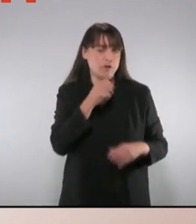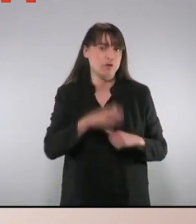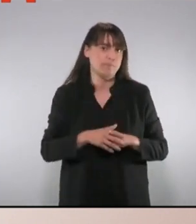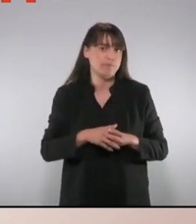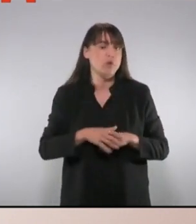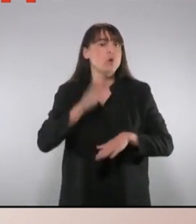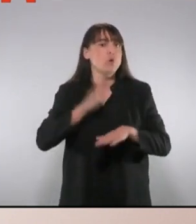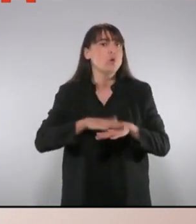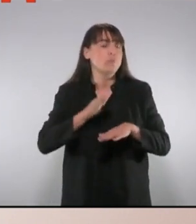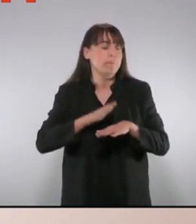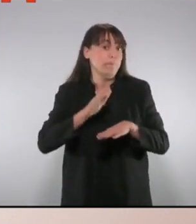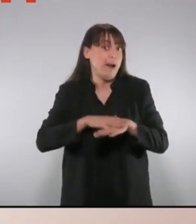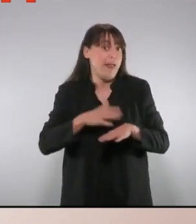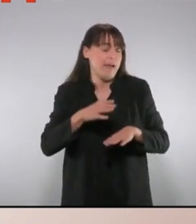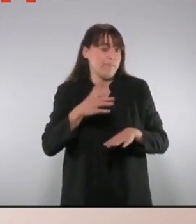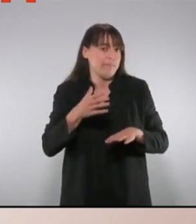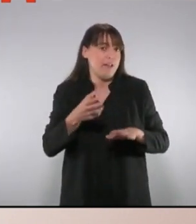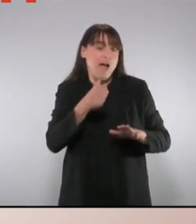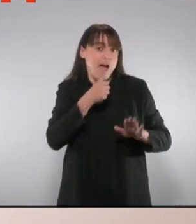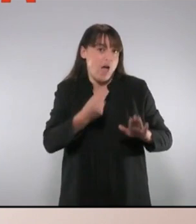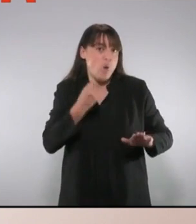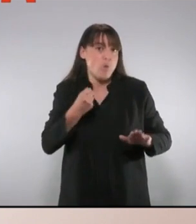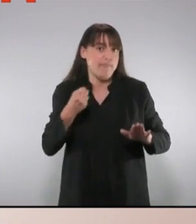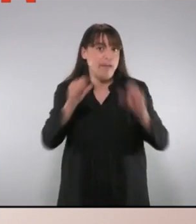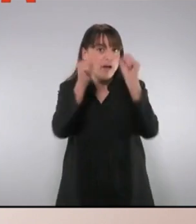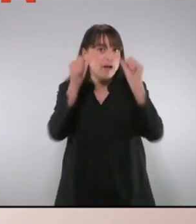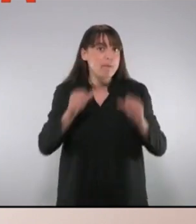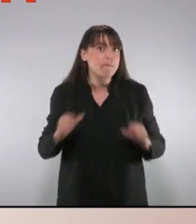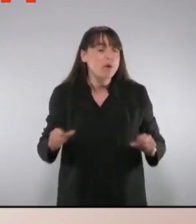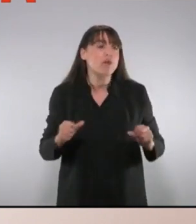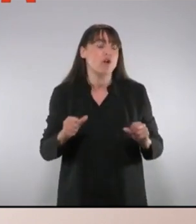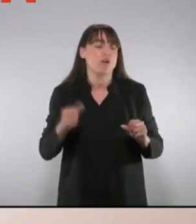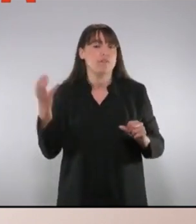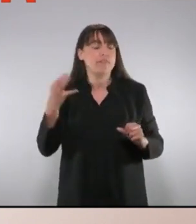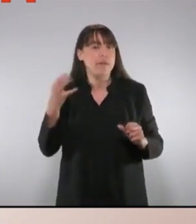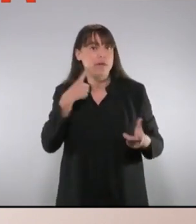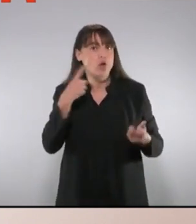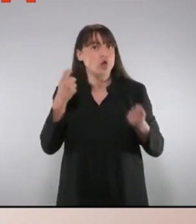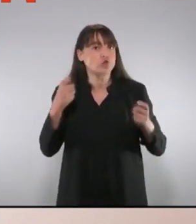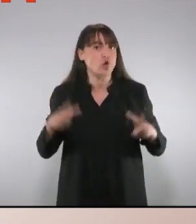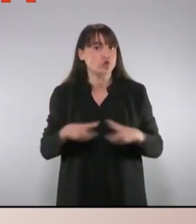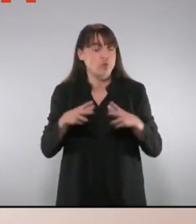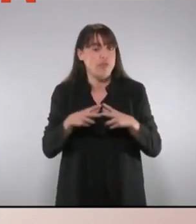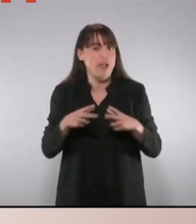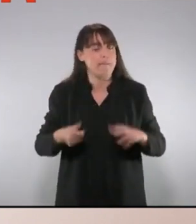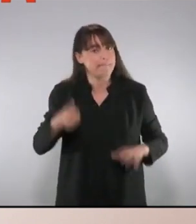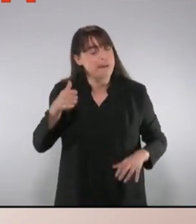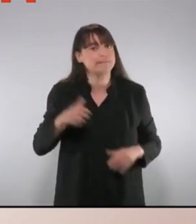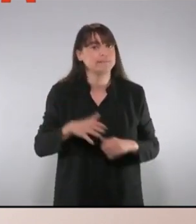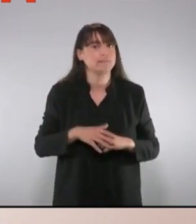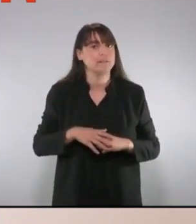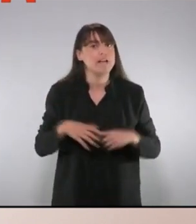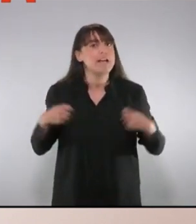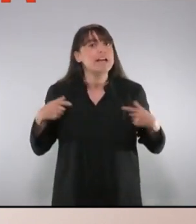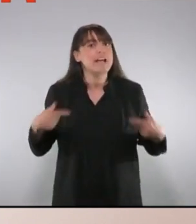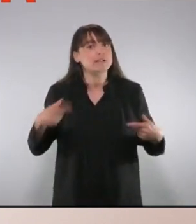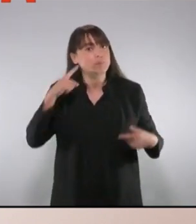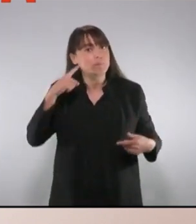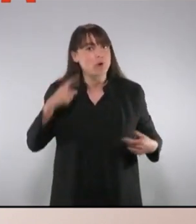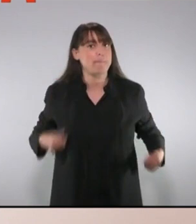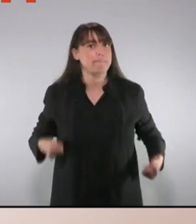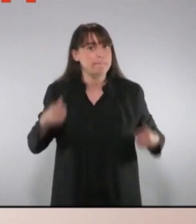i per sostenir aquest sistema, han d'anar absolutament lligats a un control social major i a major despeses en seguretat i en policia.